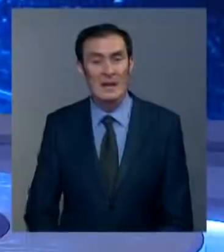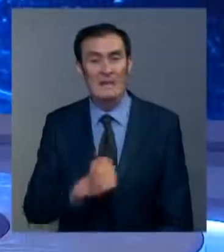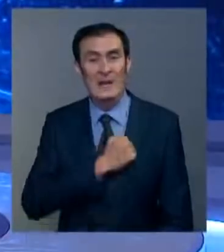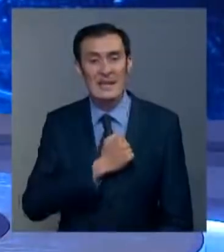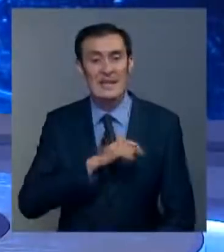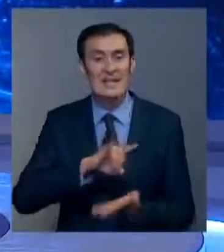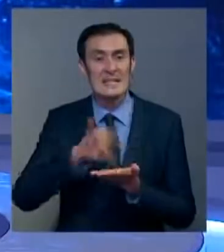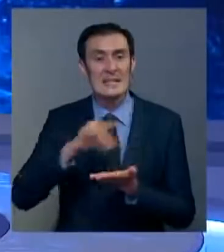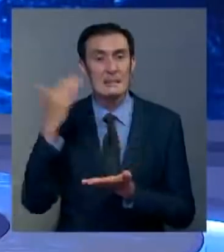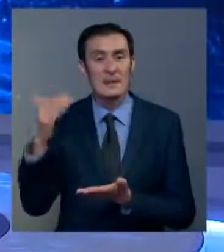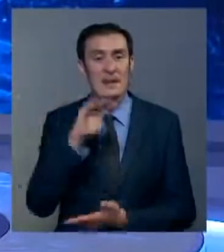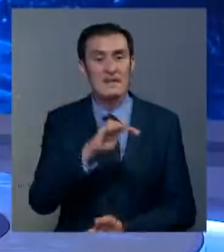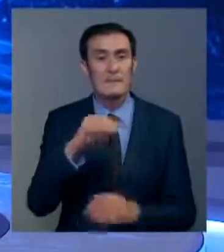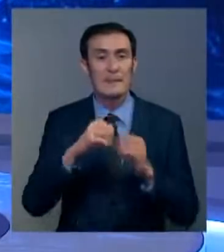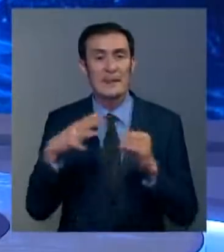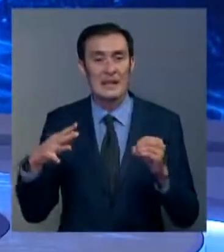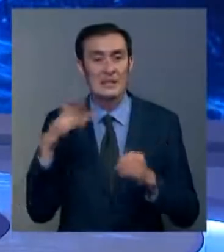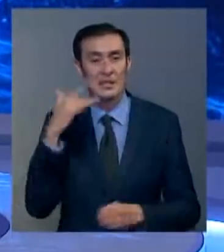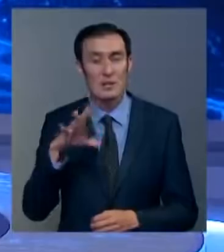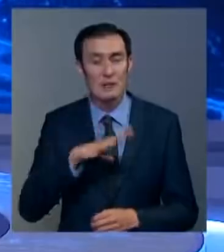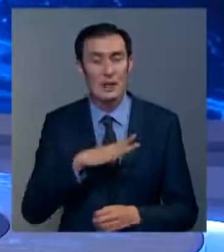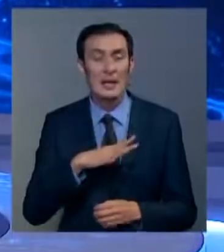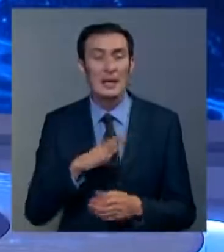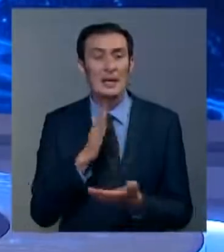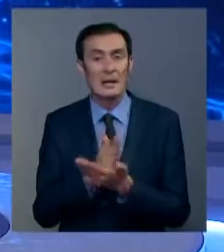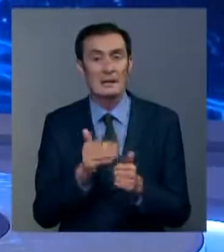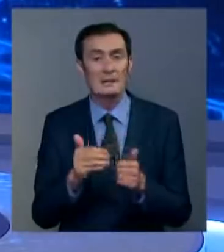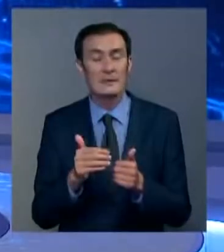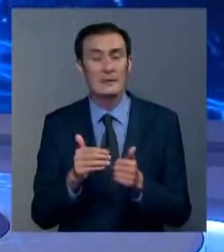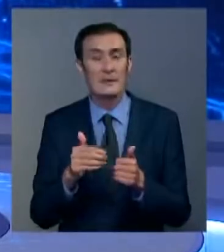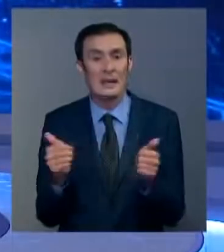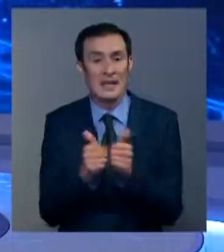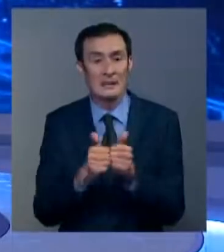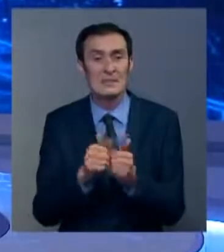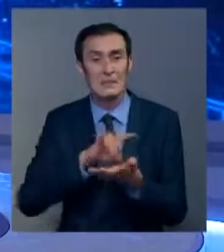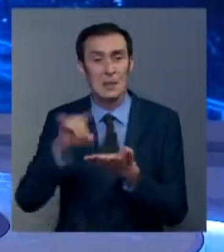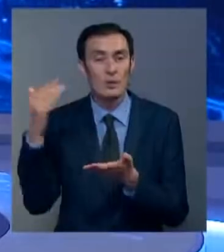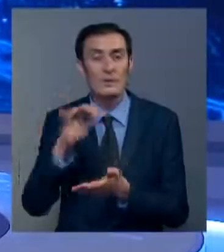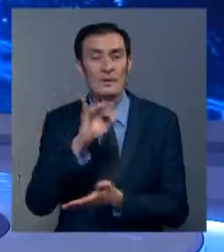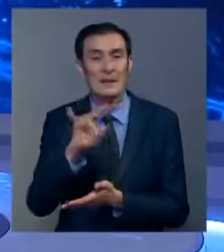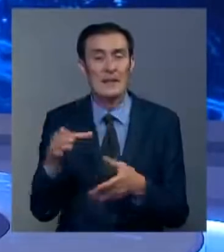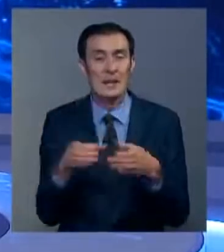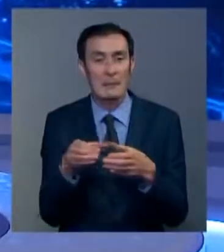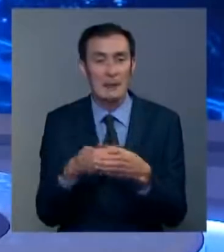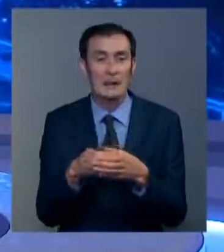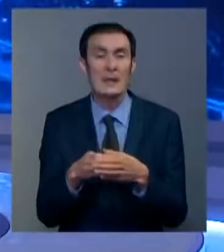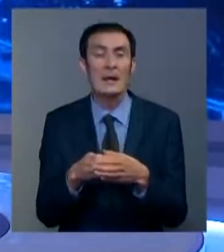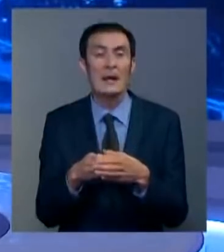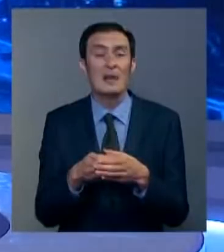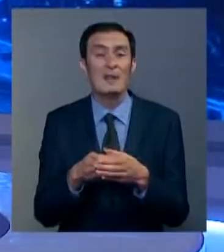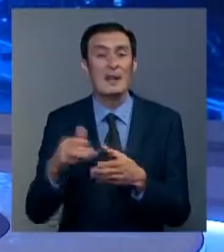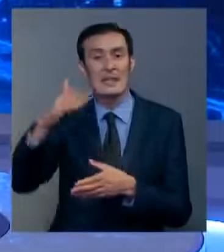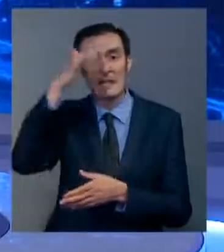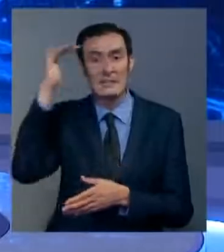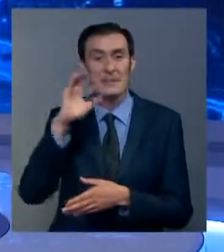Истребители F-15 ВВС США держались на безопасном расстоянии от пассажирского самолета иранской авиакомпании «Махан-Эйр» в небе над